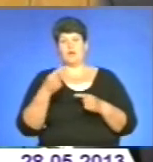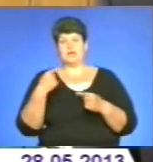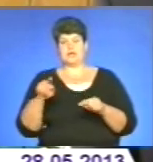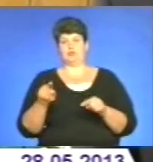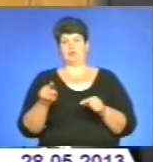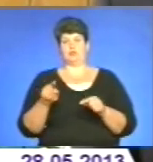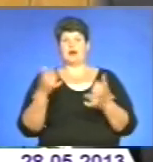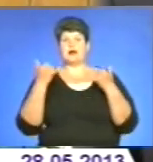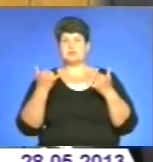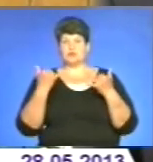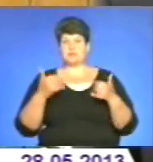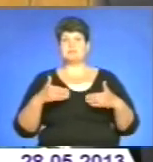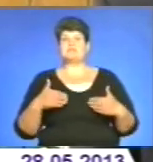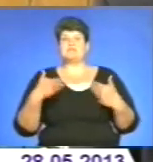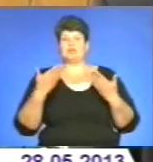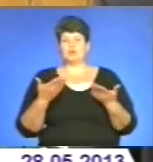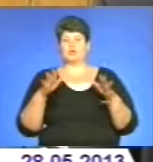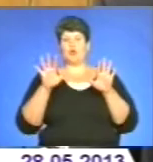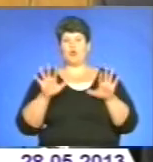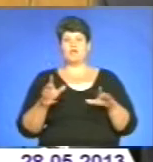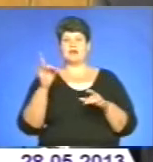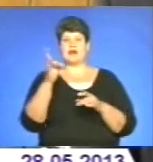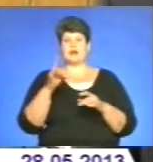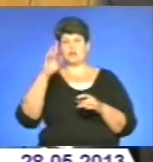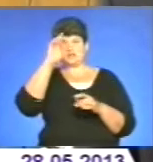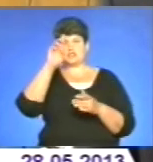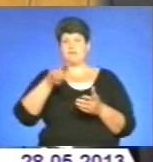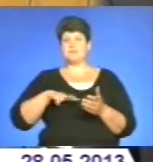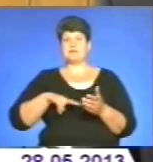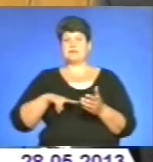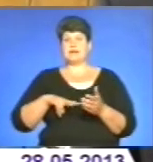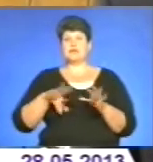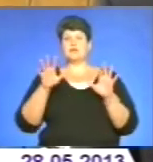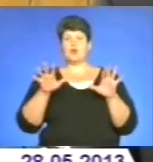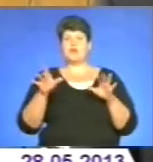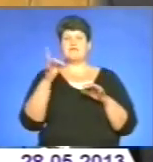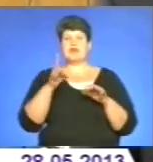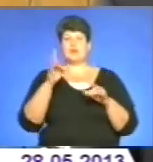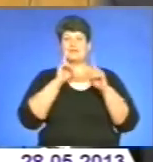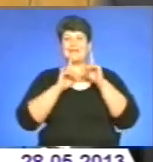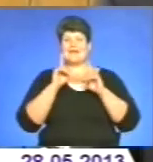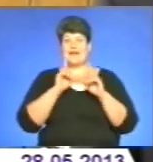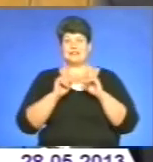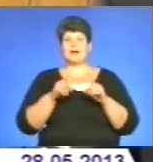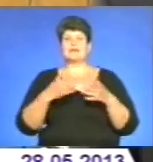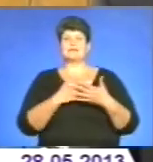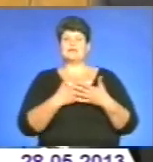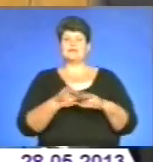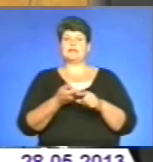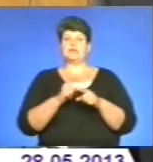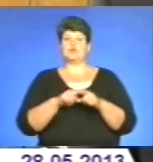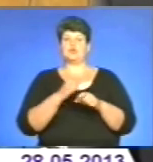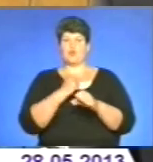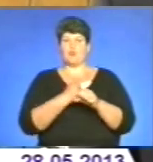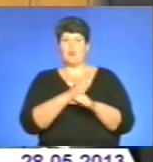сьогодні ми звернулися і до голів районних державних адміністрацій, і до голів районних рад активзувати цю роботу на місцях,